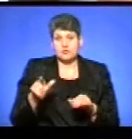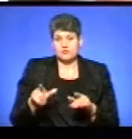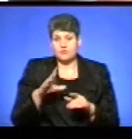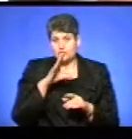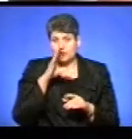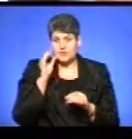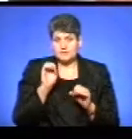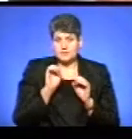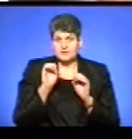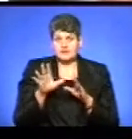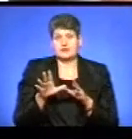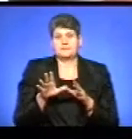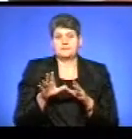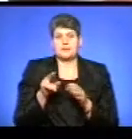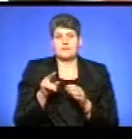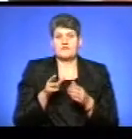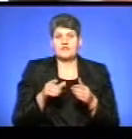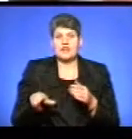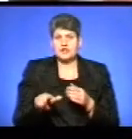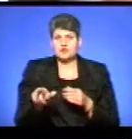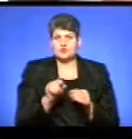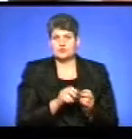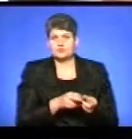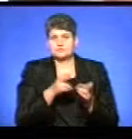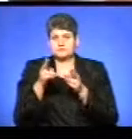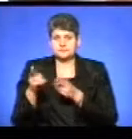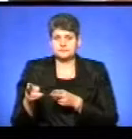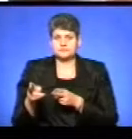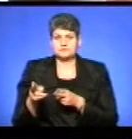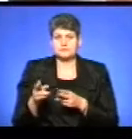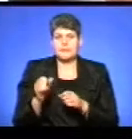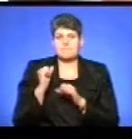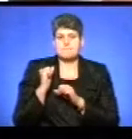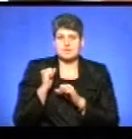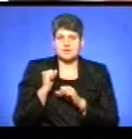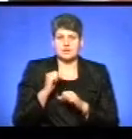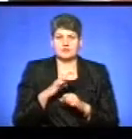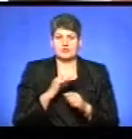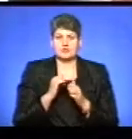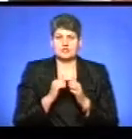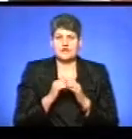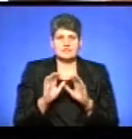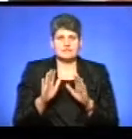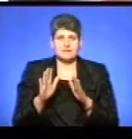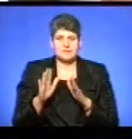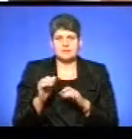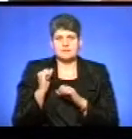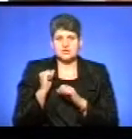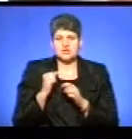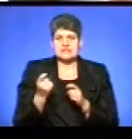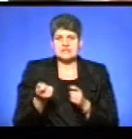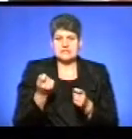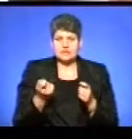переправляли через плати, через річку, через збруч, мішки, і були дуже часті випадки мішки з зерном,